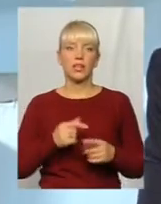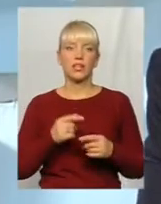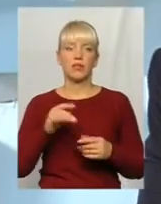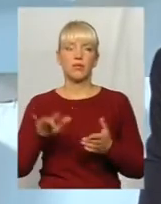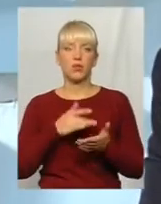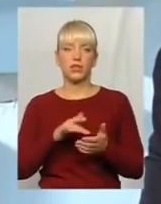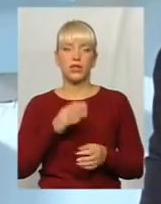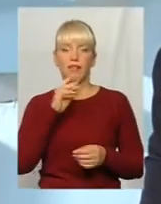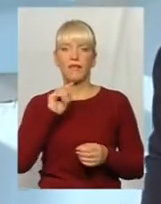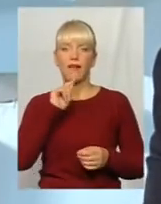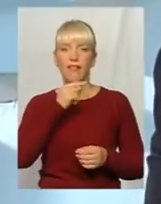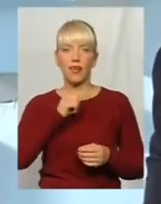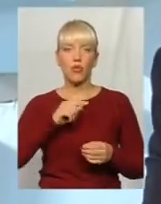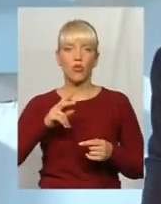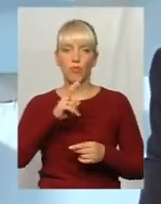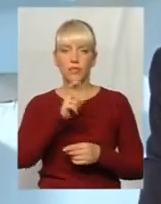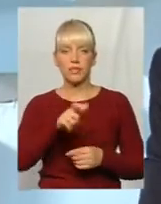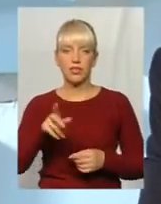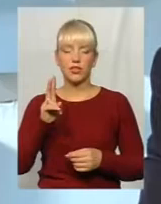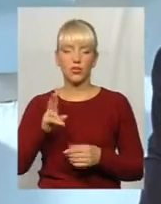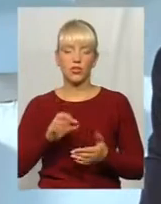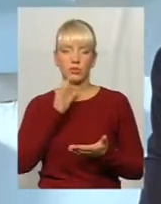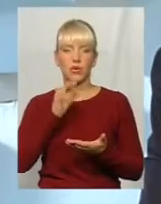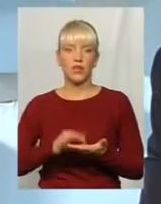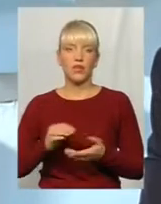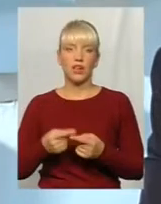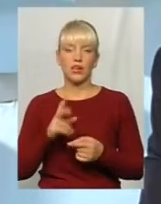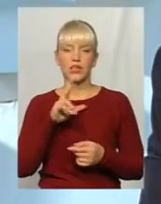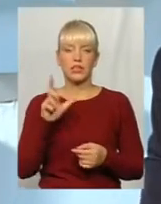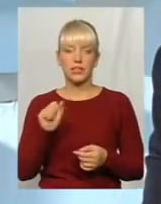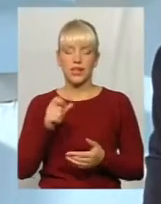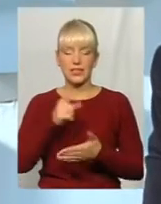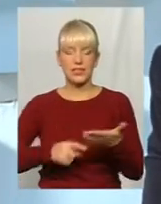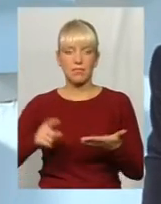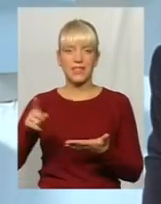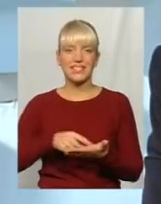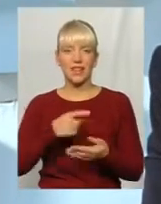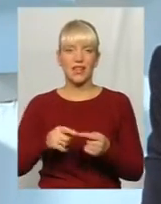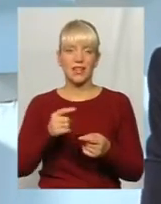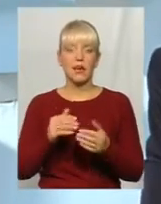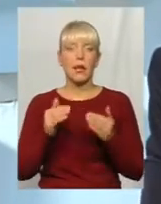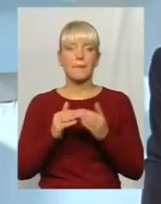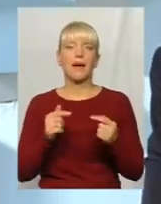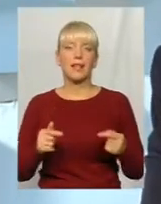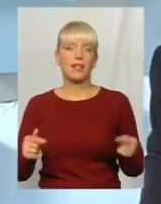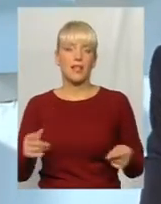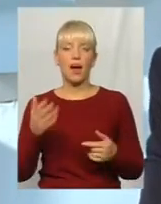які відповідають за оці дії по списанню або продажу нерухому майна. Вони мали змогу подивитися,